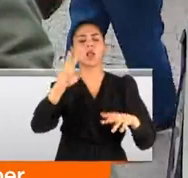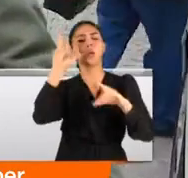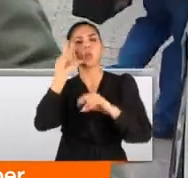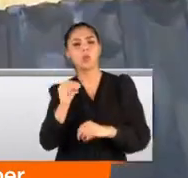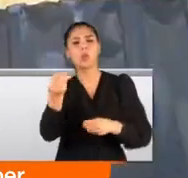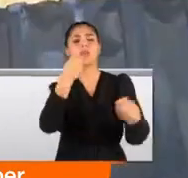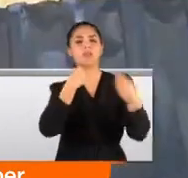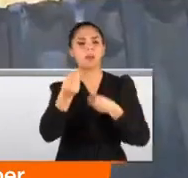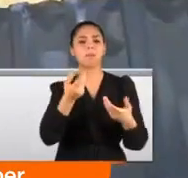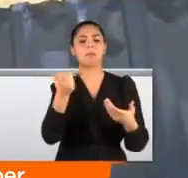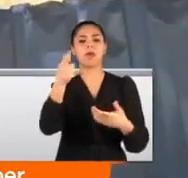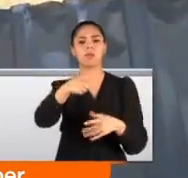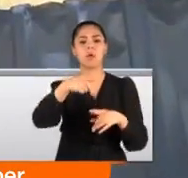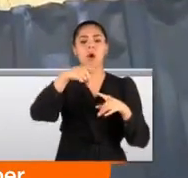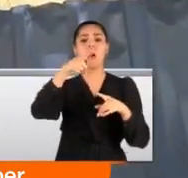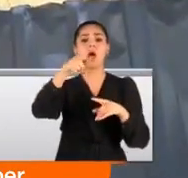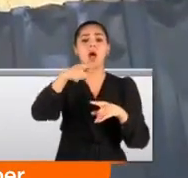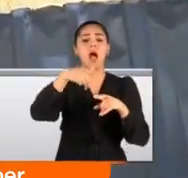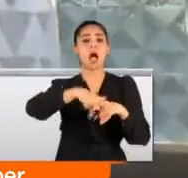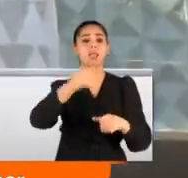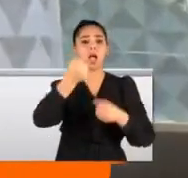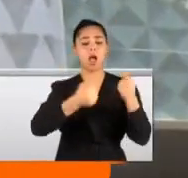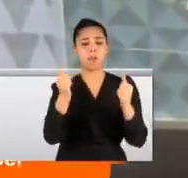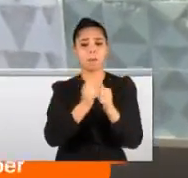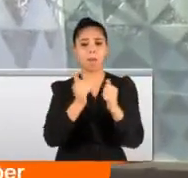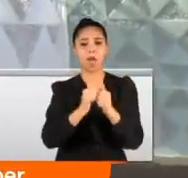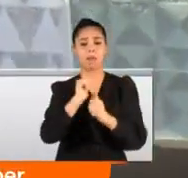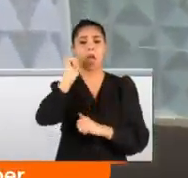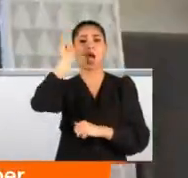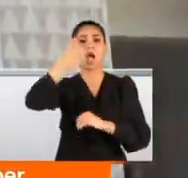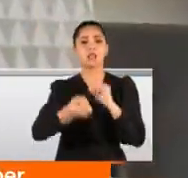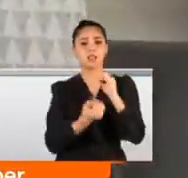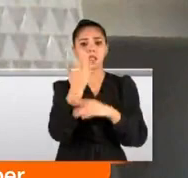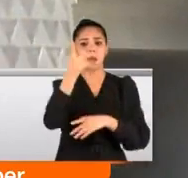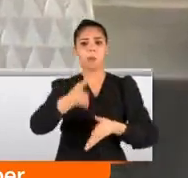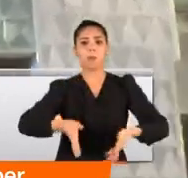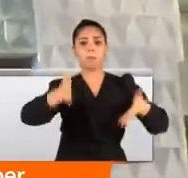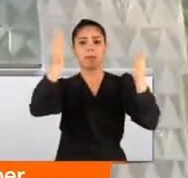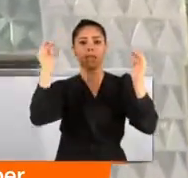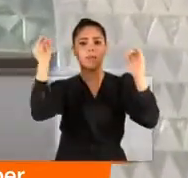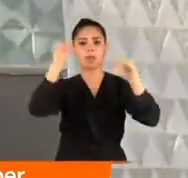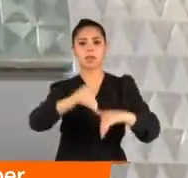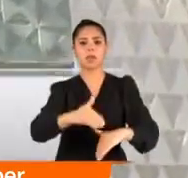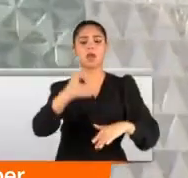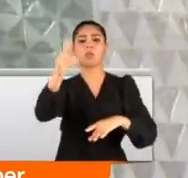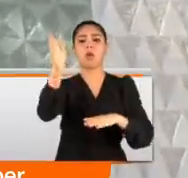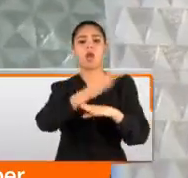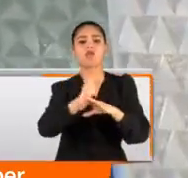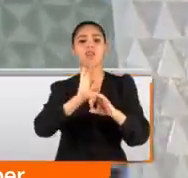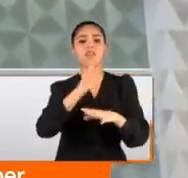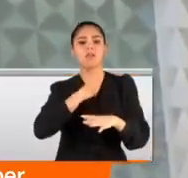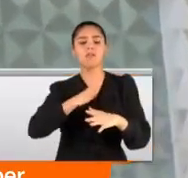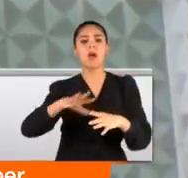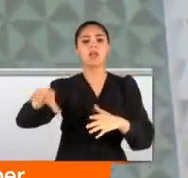yiyorlar, içiyorlar. At arabalarıyla her sabah yola çıkıp ellerinde sopalarla işte bu binaya giriyorlar. Ne var ne yok yerinden